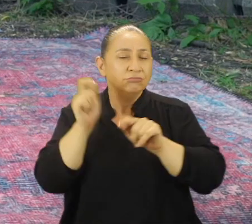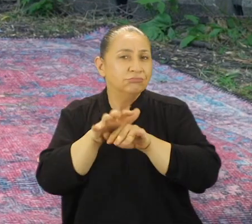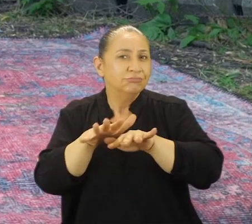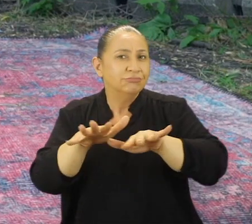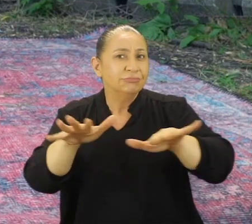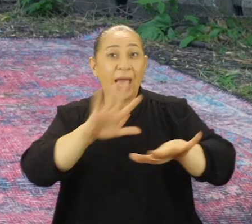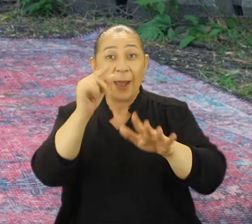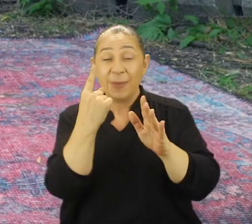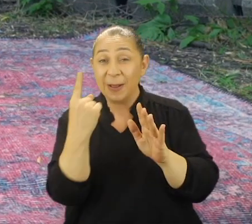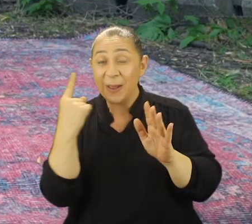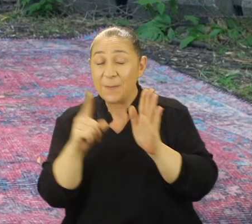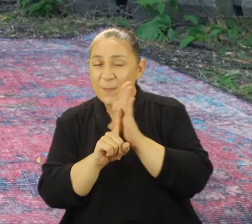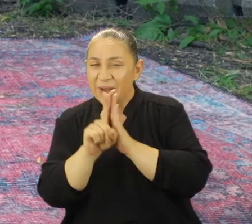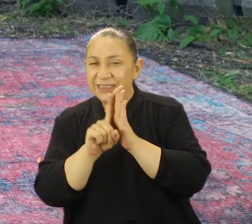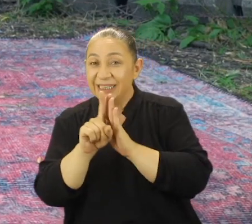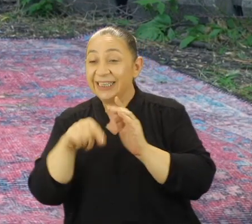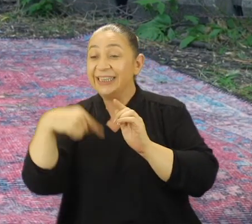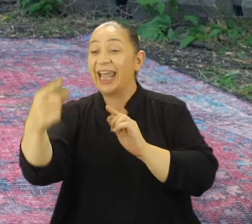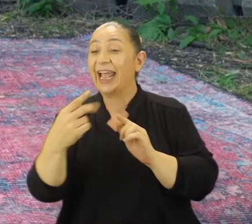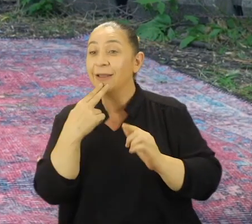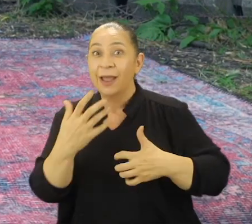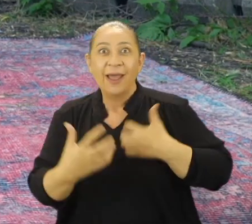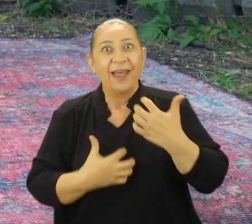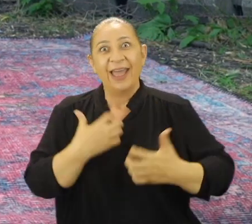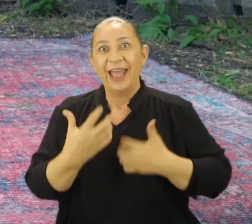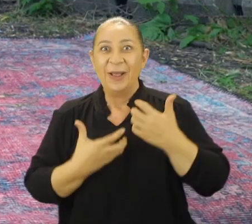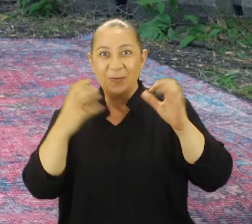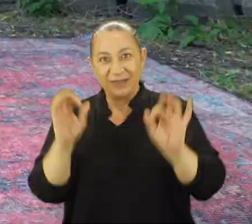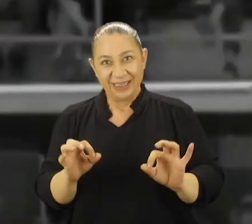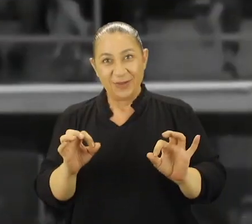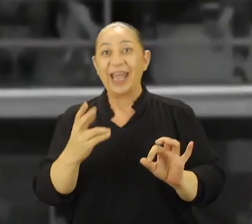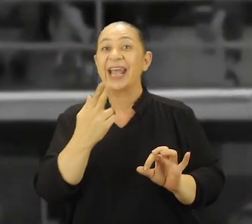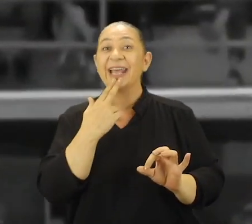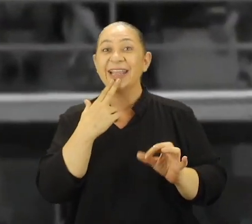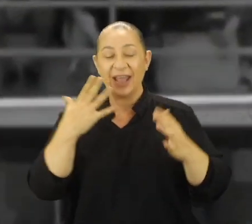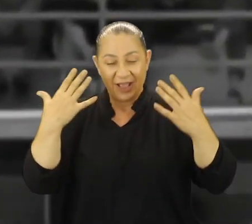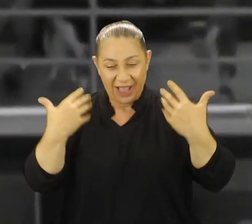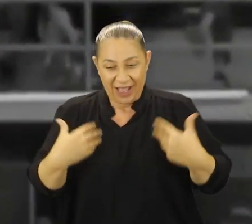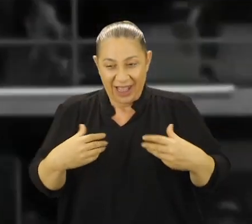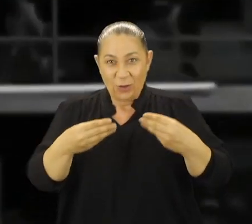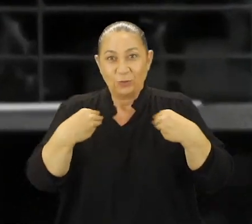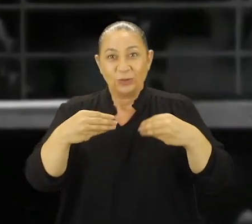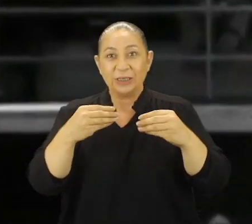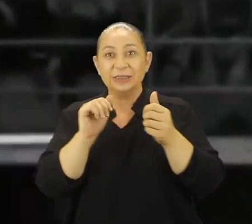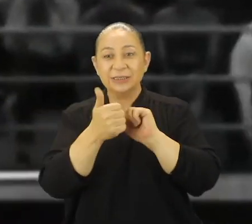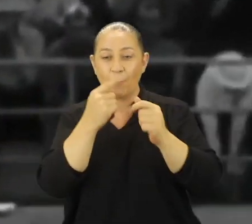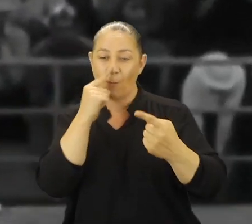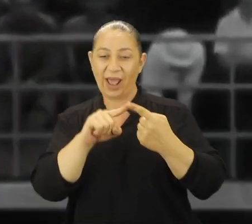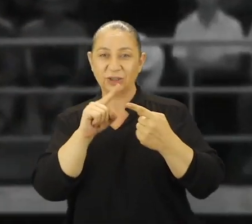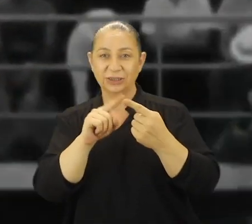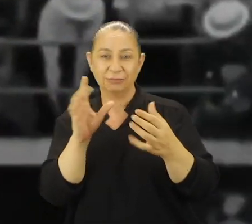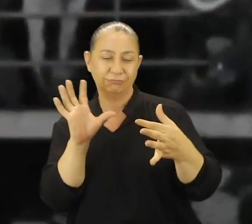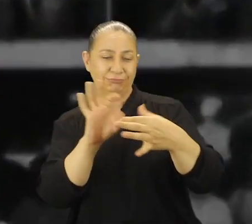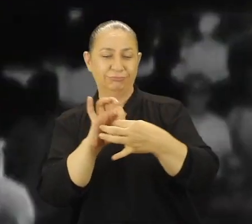her bir başarı tabii ki bir diğer kadını yüreklendirmeli. Kadınlar estetiklerini pekiştiren sporlarla